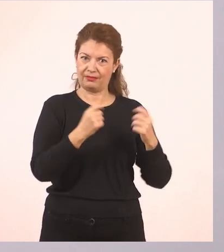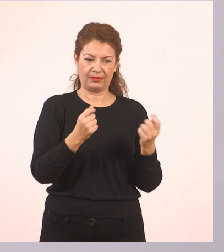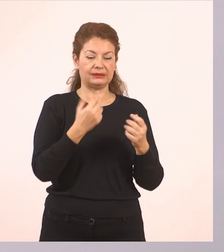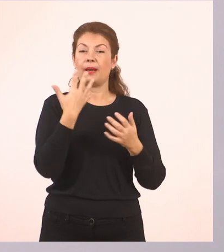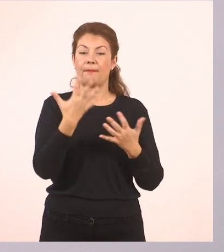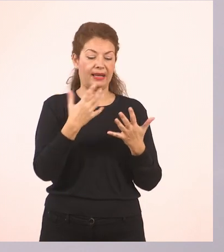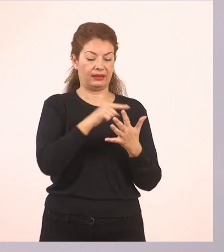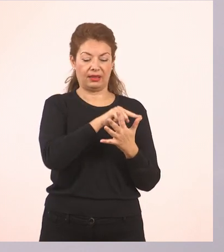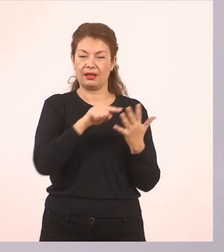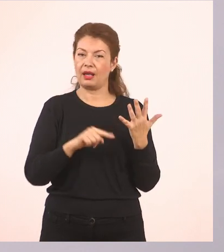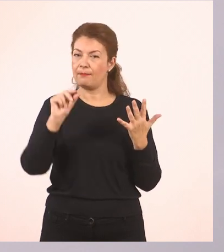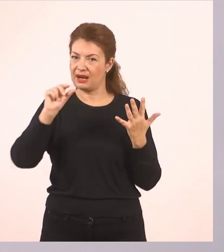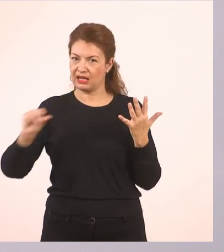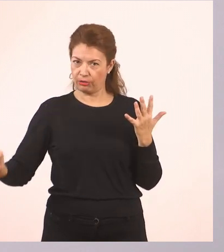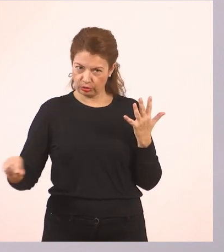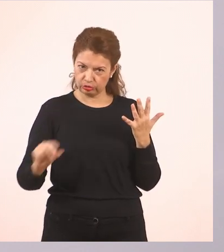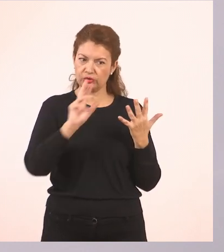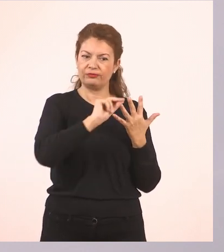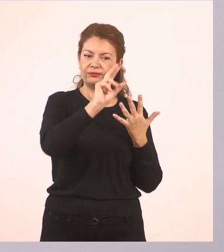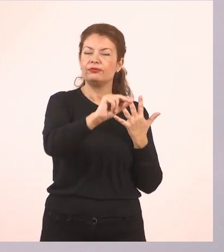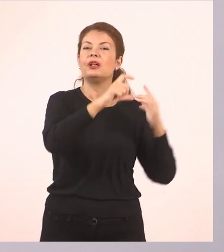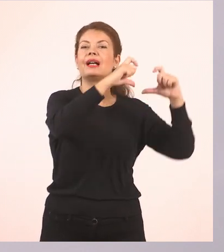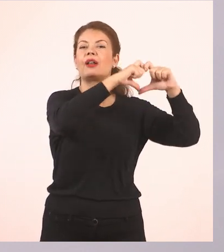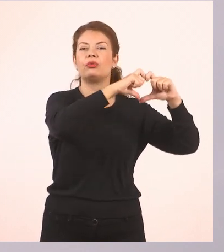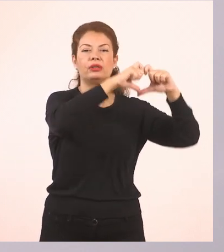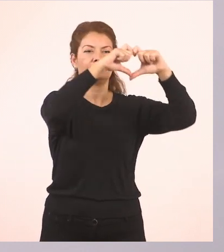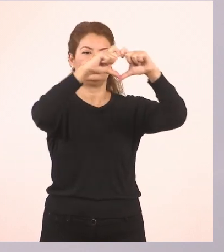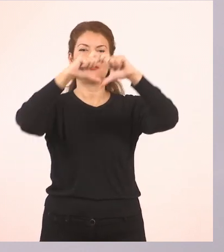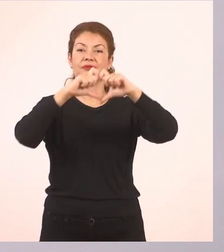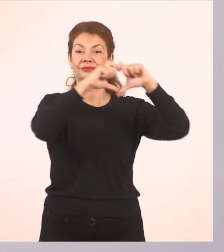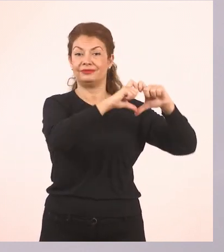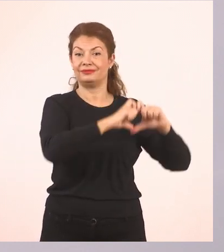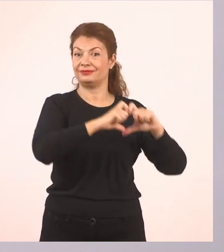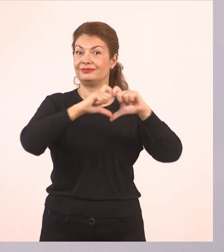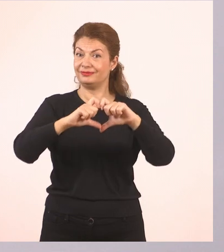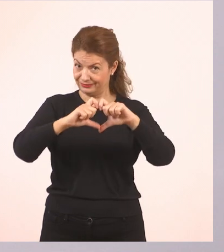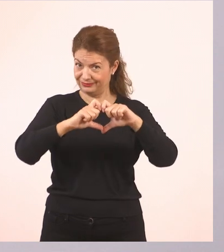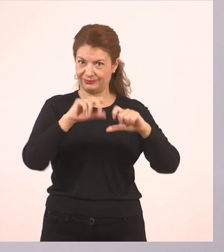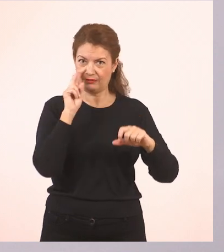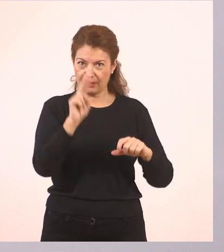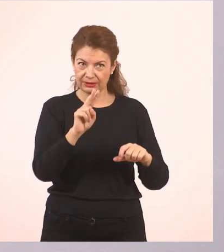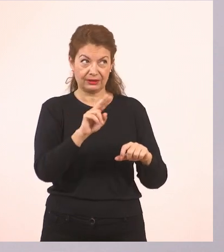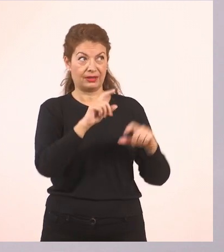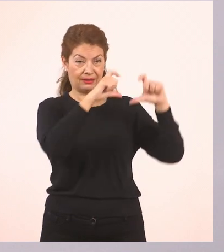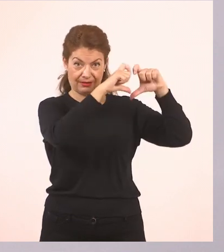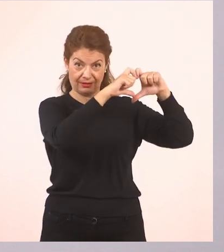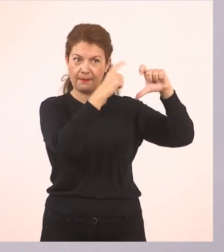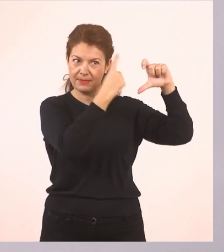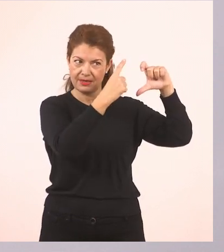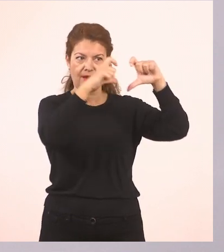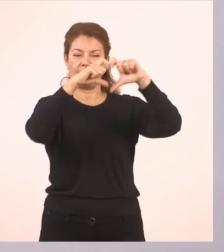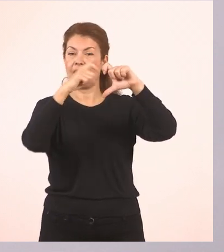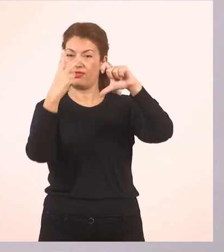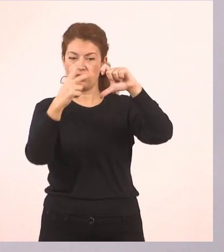μαρκαδόρο που κρατώ. 1, 2, 3, 4,